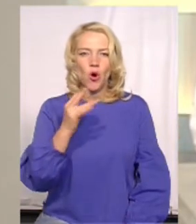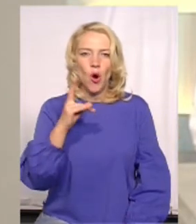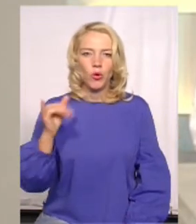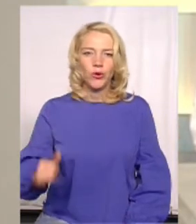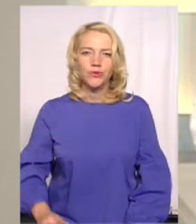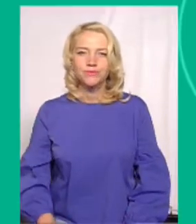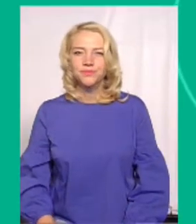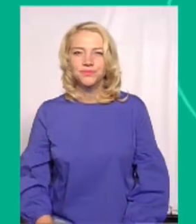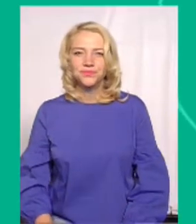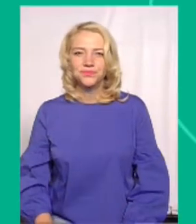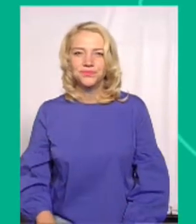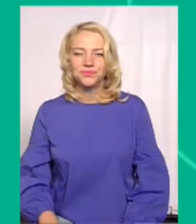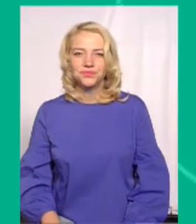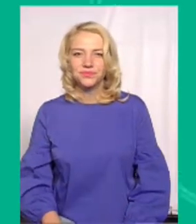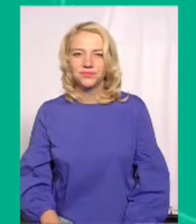Дивимось.